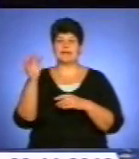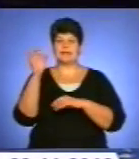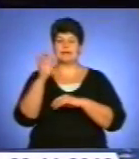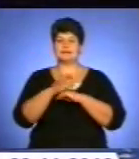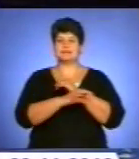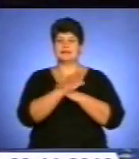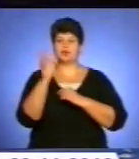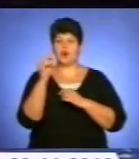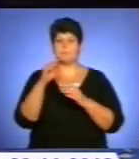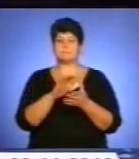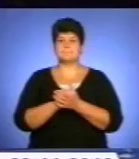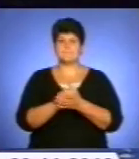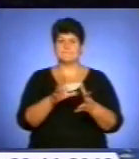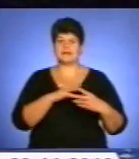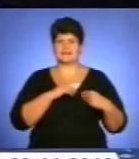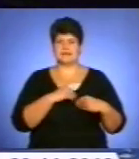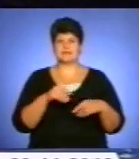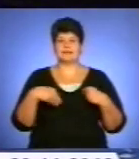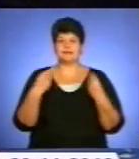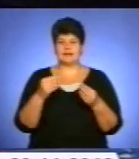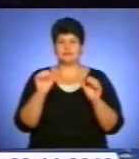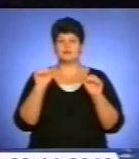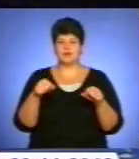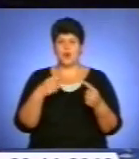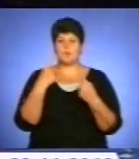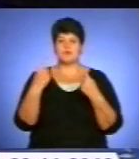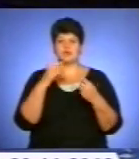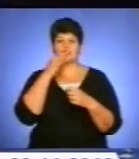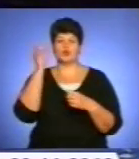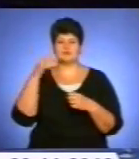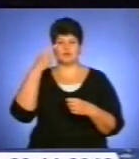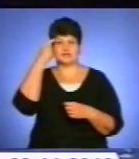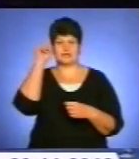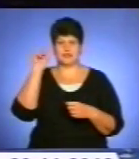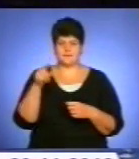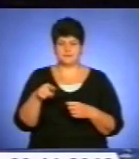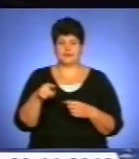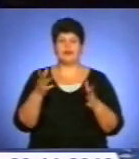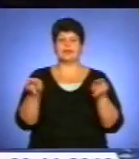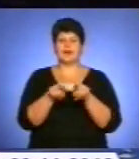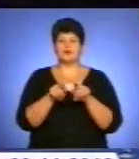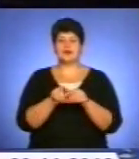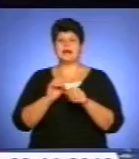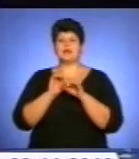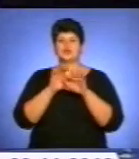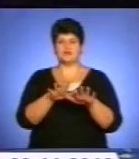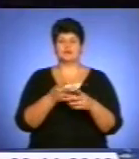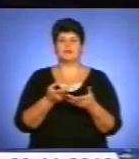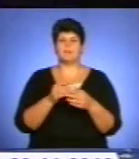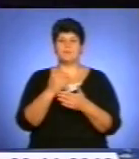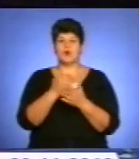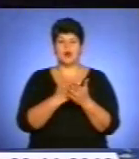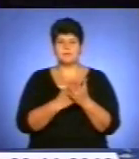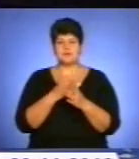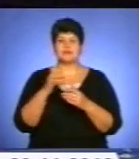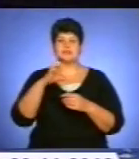можливість громадським організаціям, перш за все, обмінюватися досвідом та знаннями. А також реалізовувати програми Східних країн-партнерів.